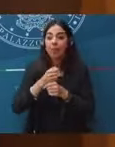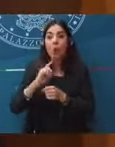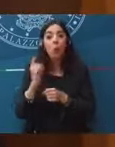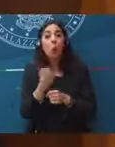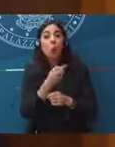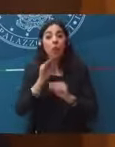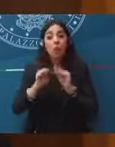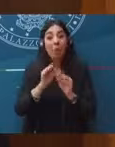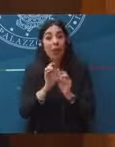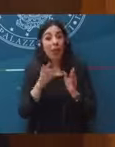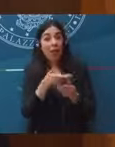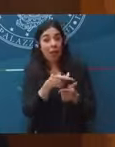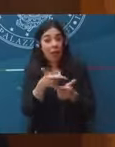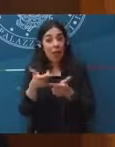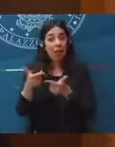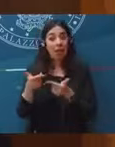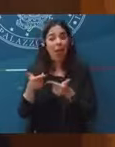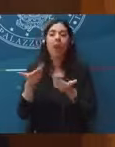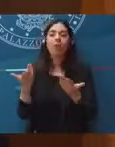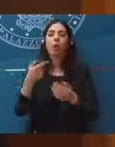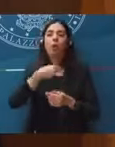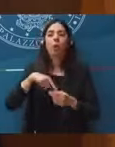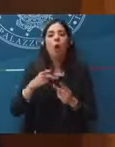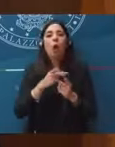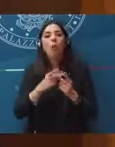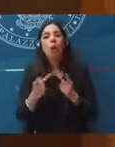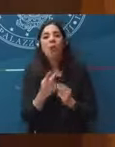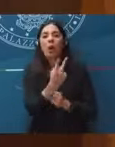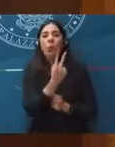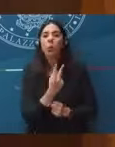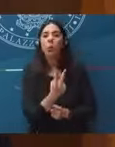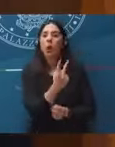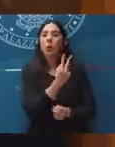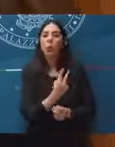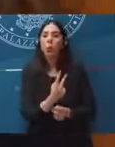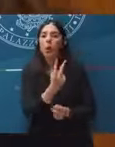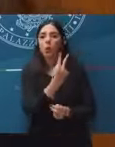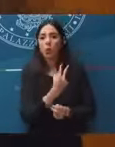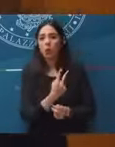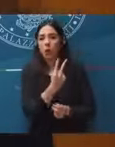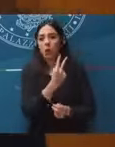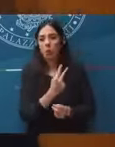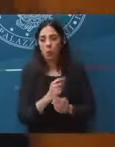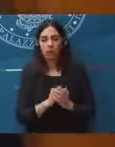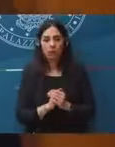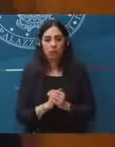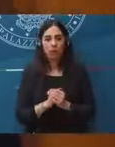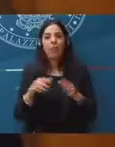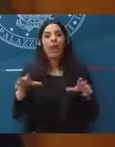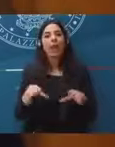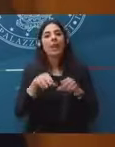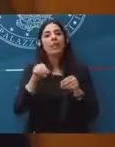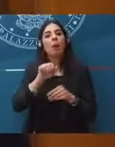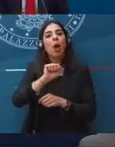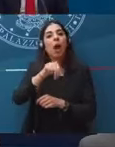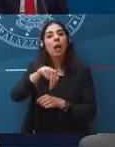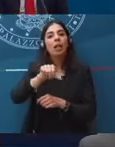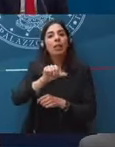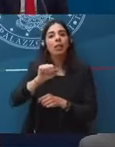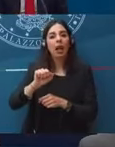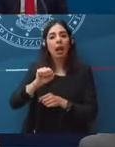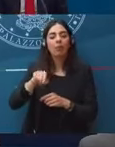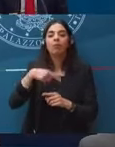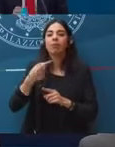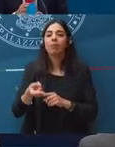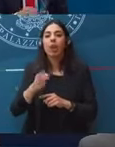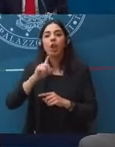cercheremo di raccogliere due testate per due testate. Iniziamo con Serenella Matera dell'ANSA. e con